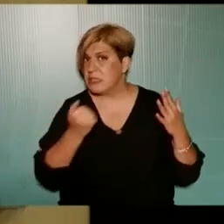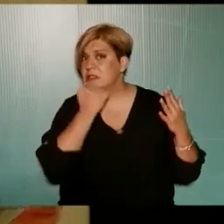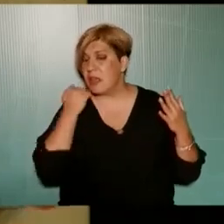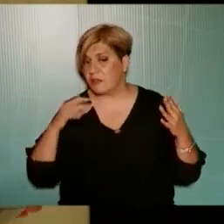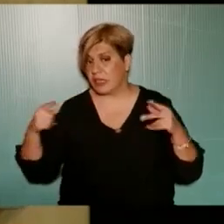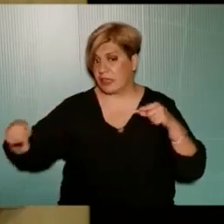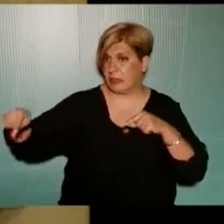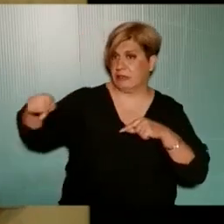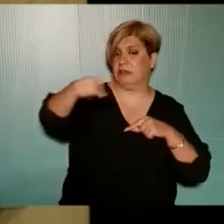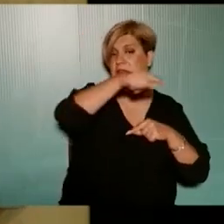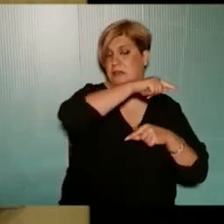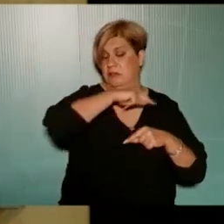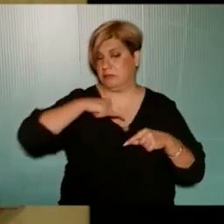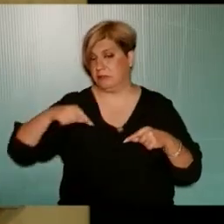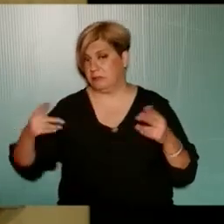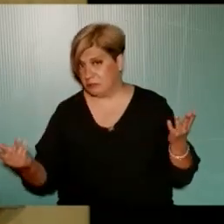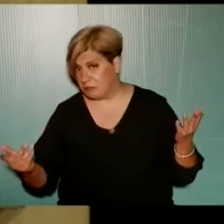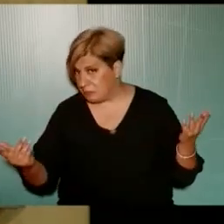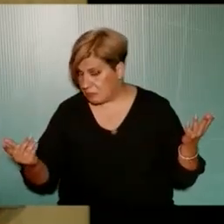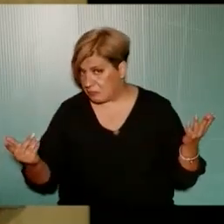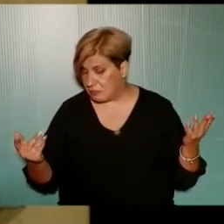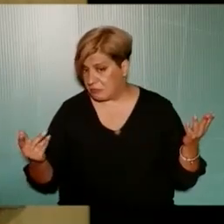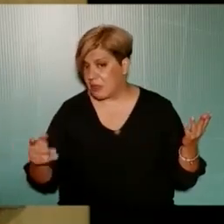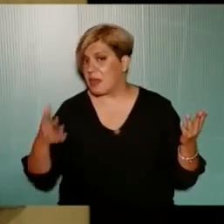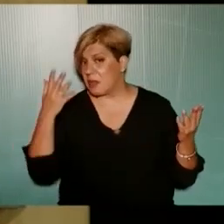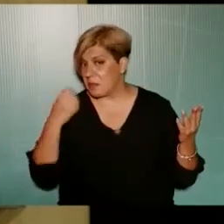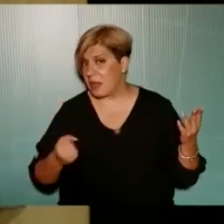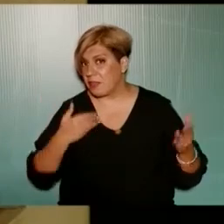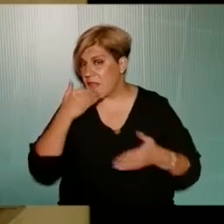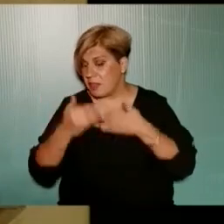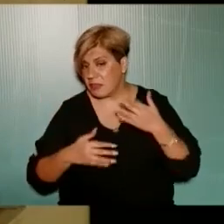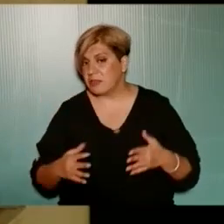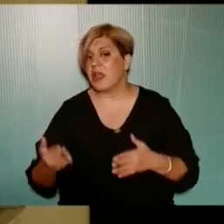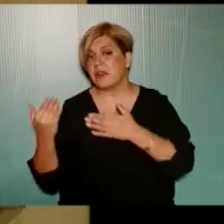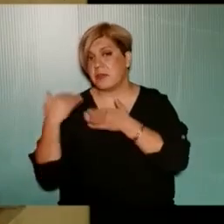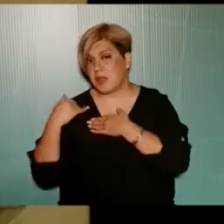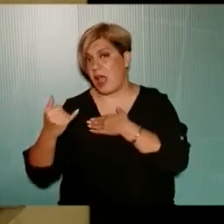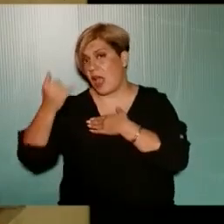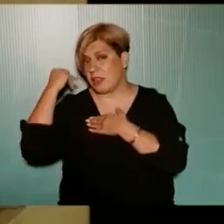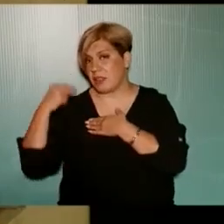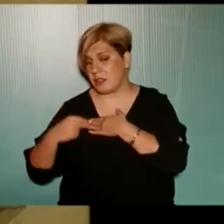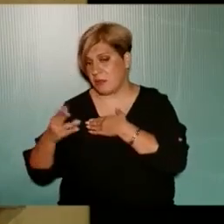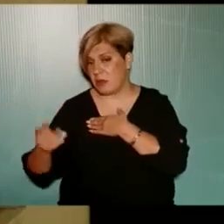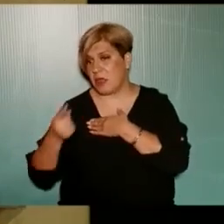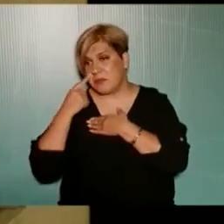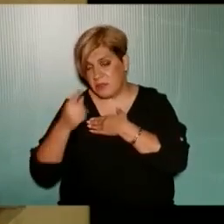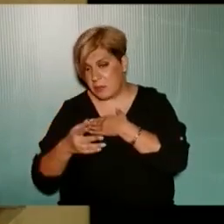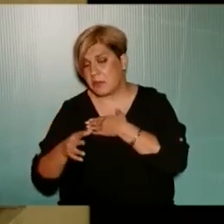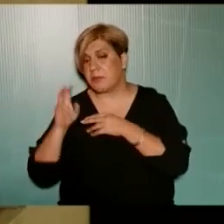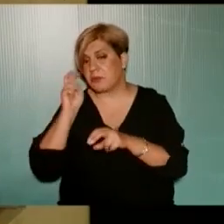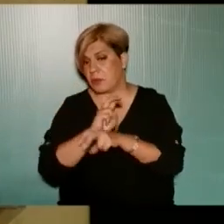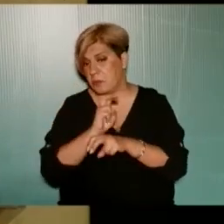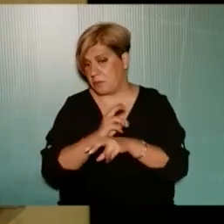Παπάφ είναι και γύρω γύρω αυτά που προτίμονται Και δεν ξέρω αν υπάρχει διαδικασίας Απαντήσει ο αρμόδες αντιδήμαρχος Αλλά εμείς επειδή βλέπαμε στις